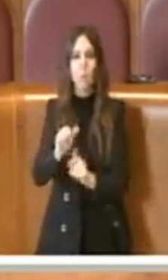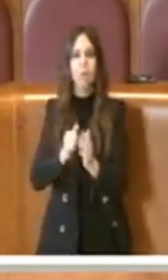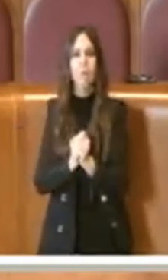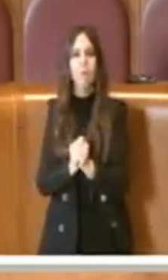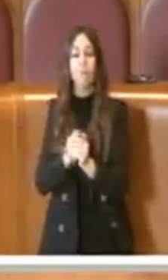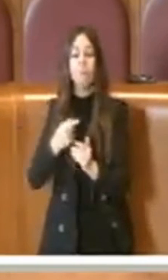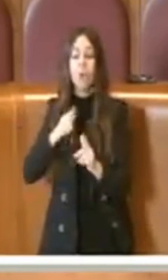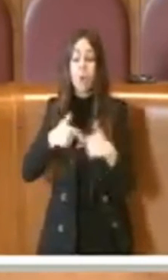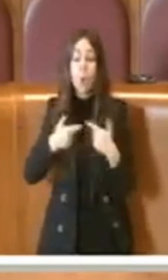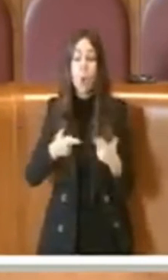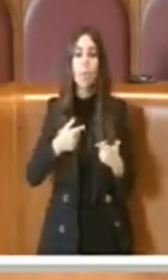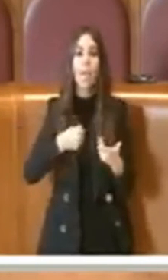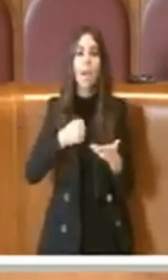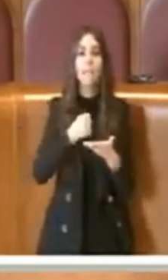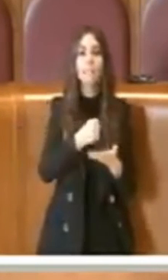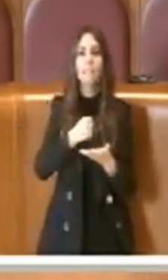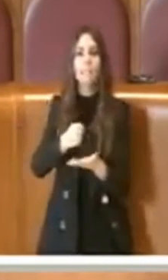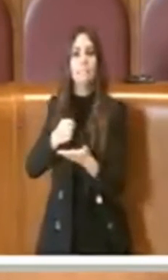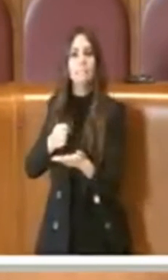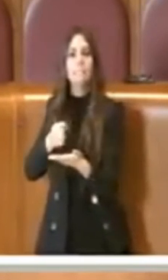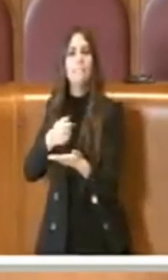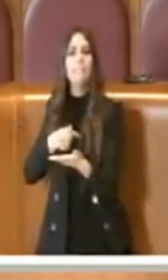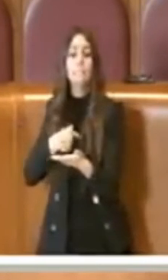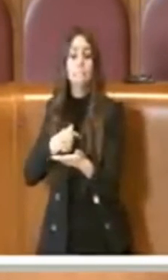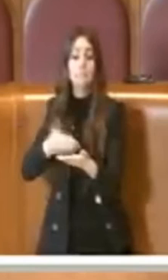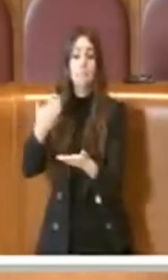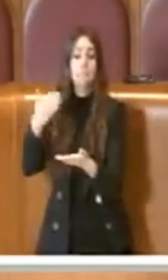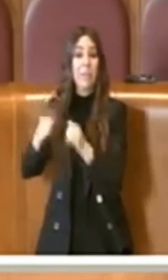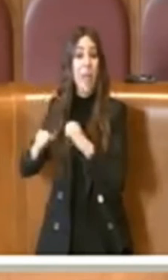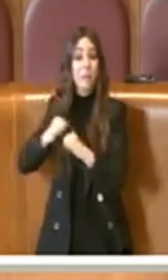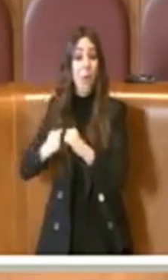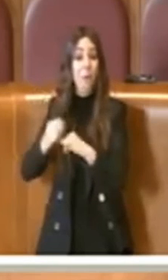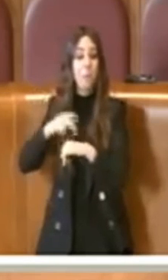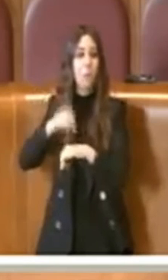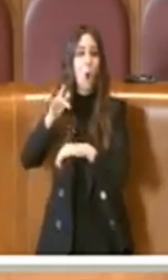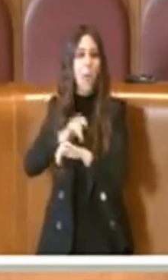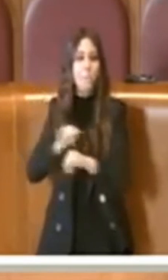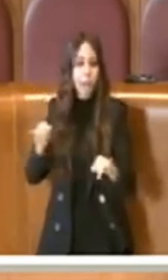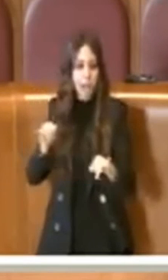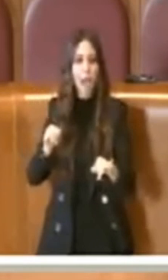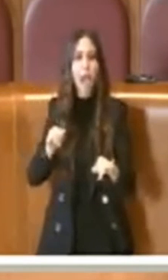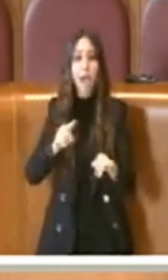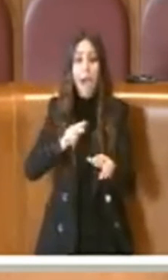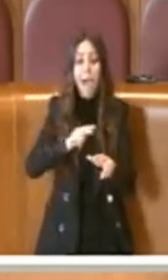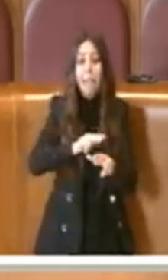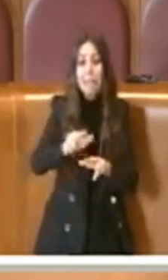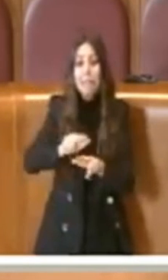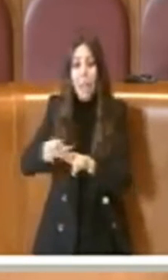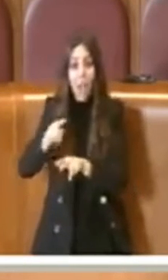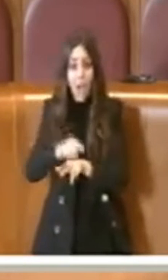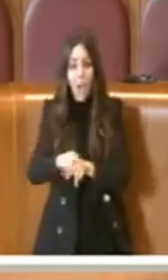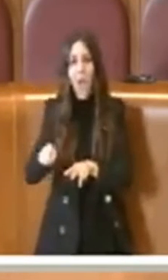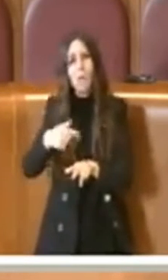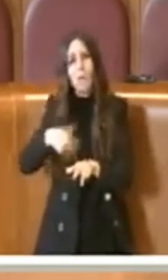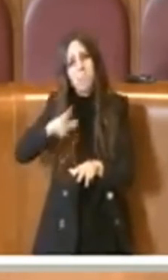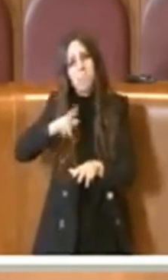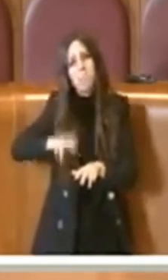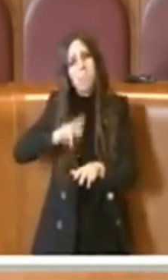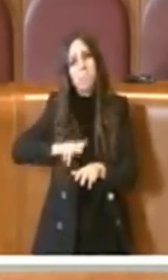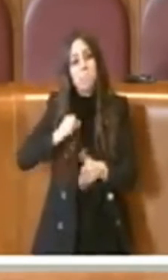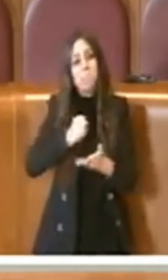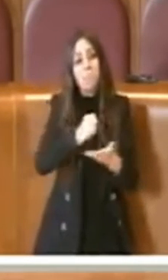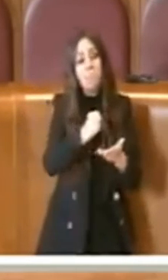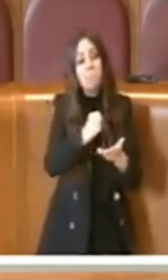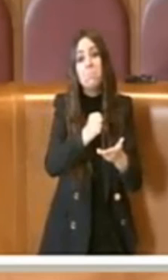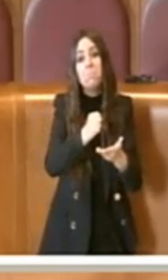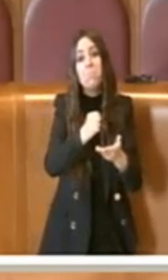di tutte le precedenti amministrazioni a tutti i municipi. E speriamo che queste vengano utilizzate bene, perché poi, appunto, noi facciamo la